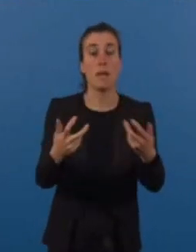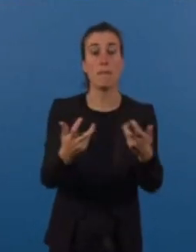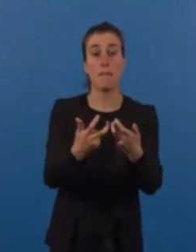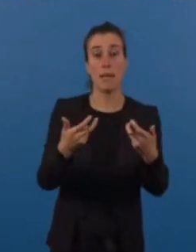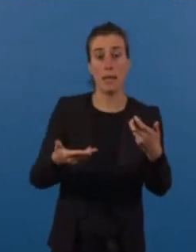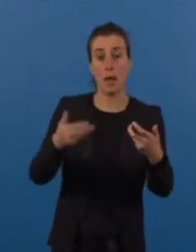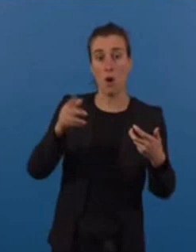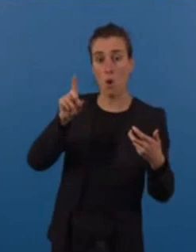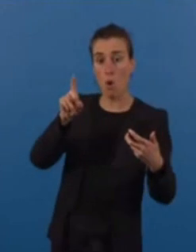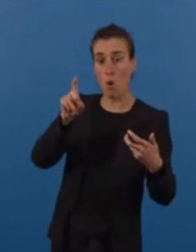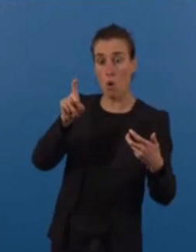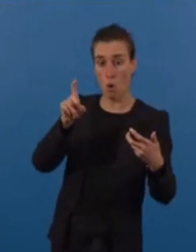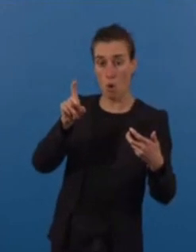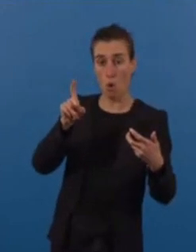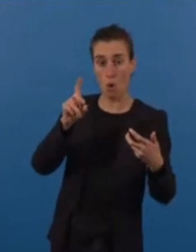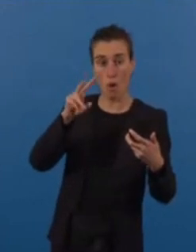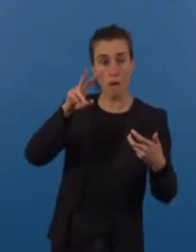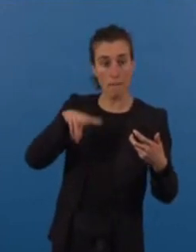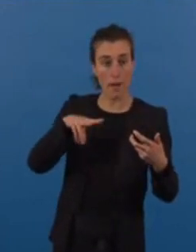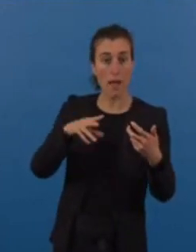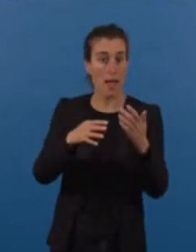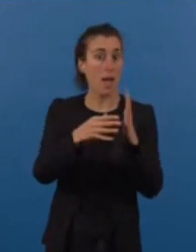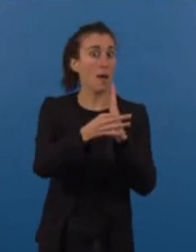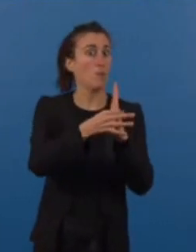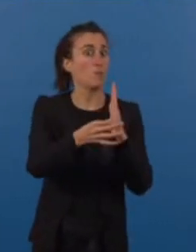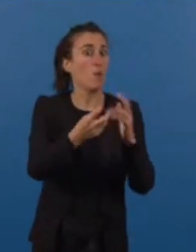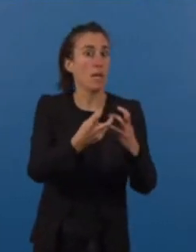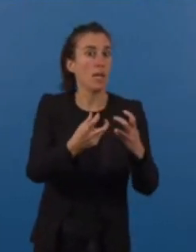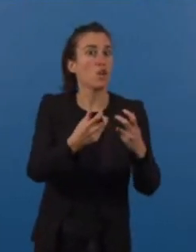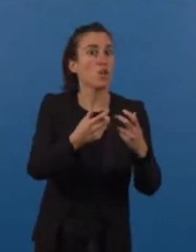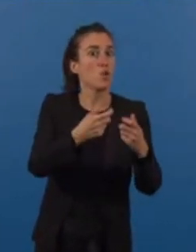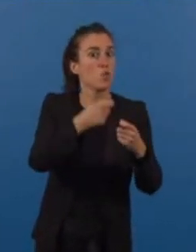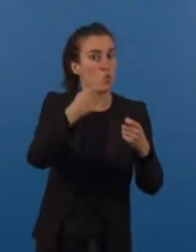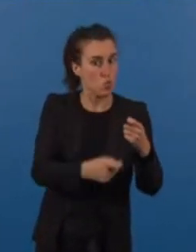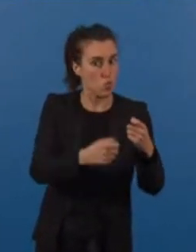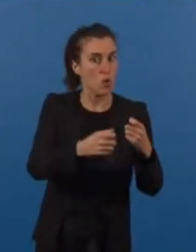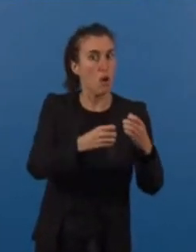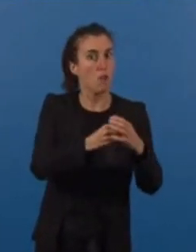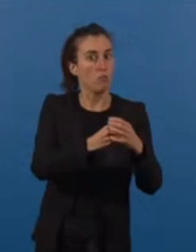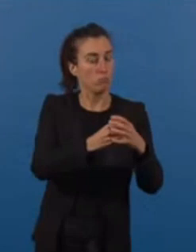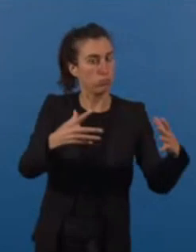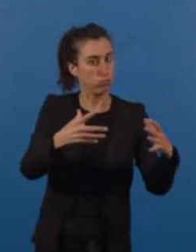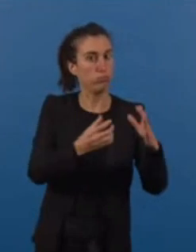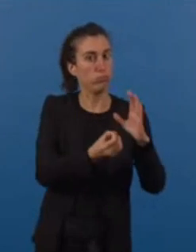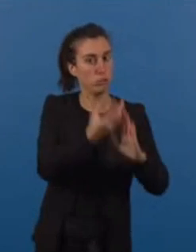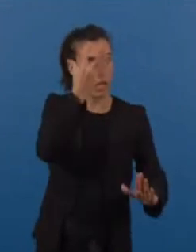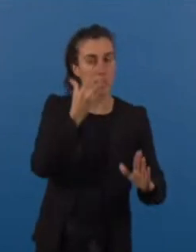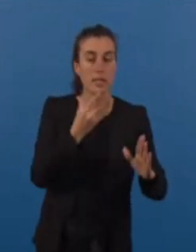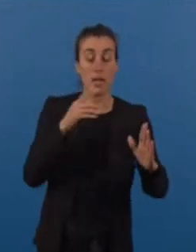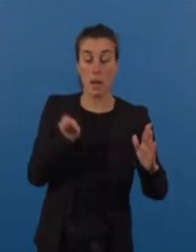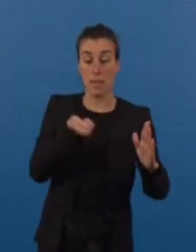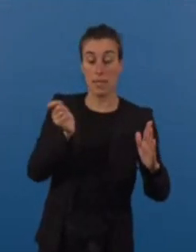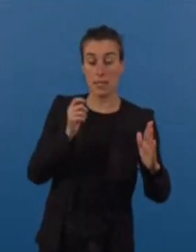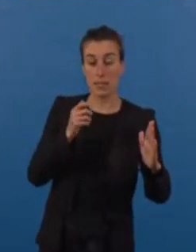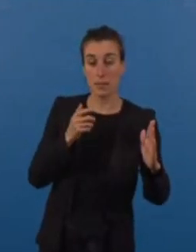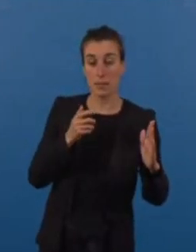marquée par une part importante de l'abonnement dans la facture. Cette part fixe induit de fait des biais importants et notamment une forme